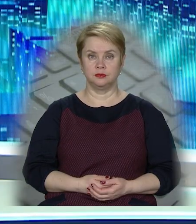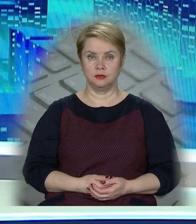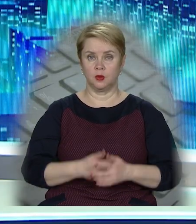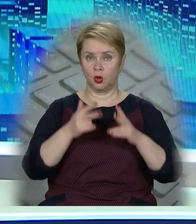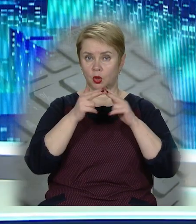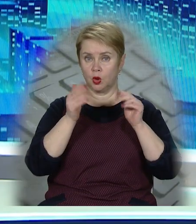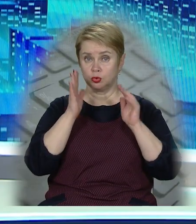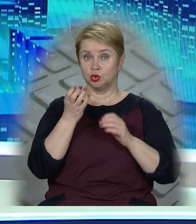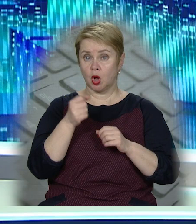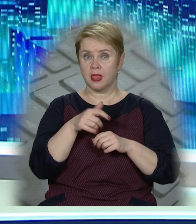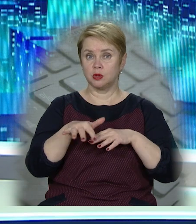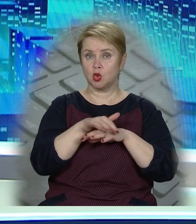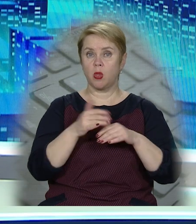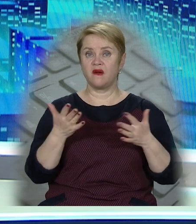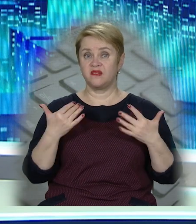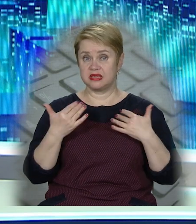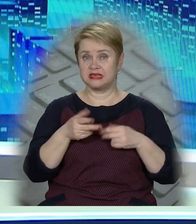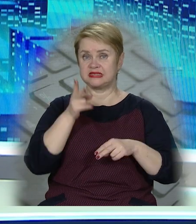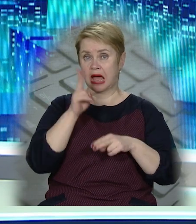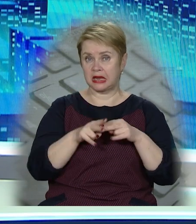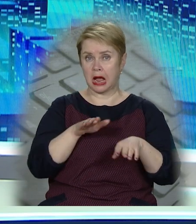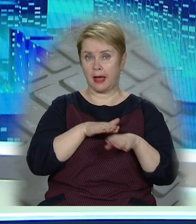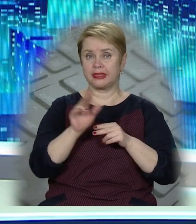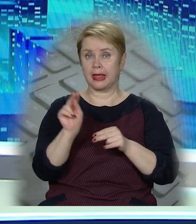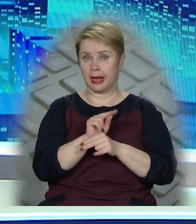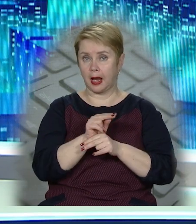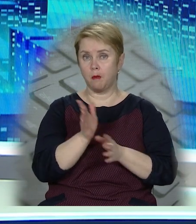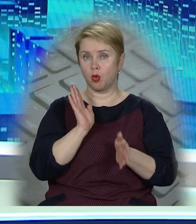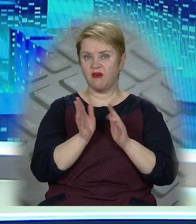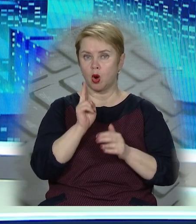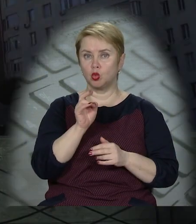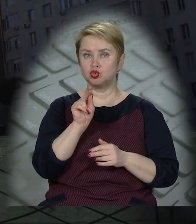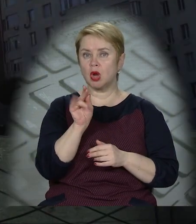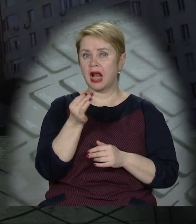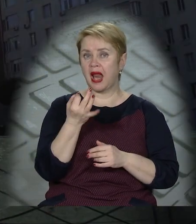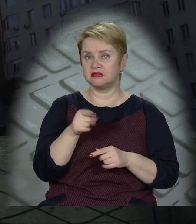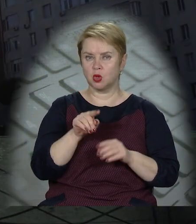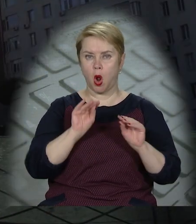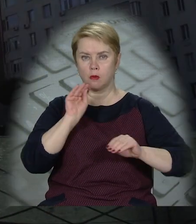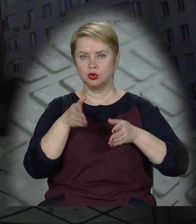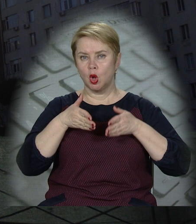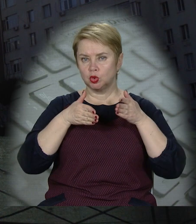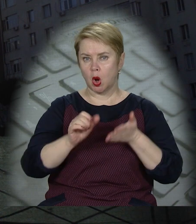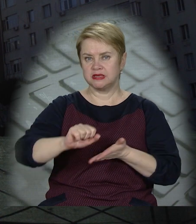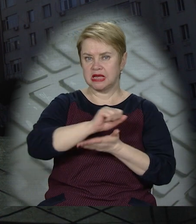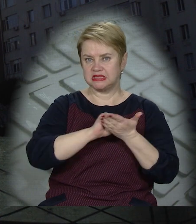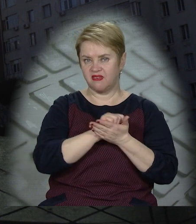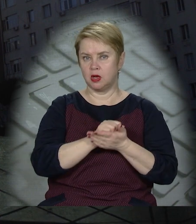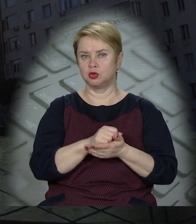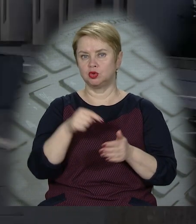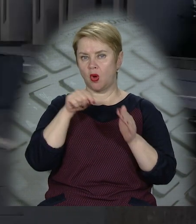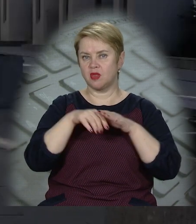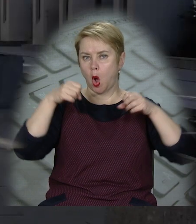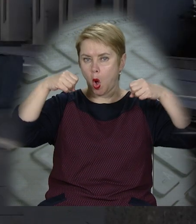У Дніпрі буде ще одна зона відпочинку. Закінчується капітальний ремонт бульвару Кучеревського. Тут облаштують тротуари з асфальтобетону,